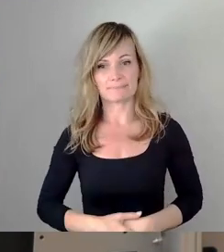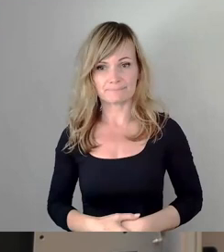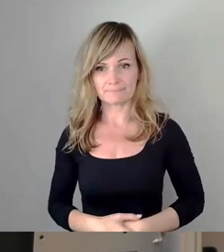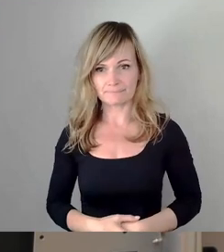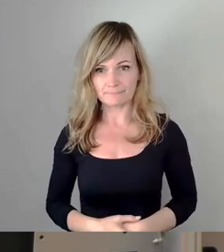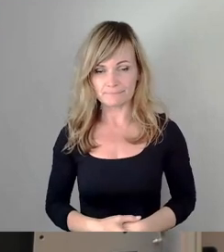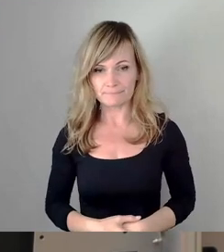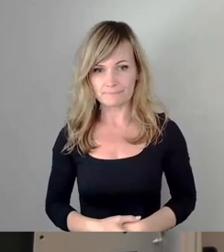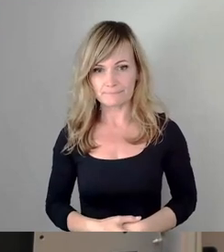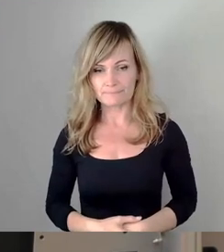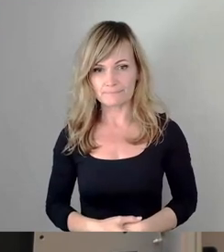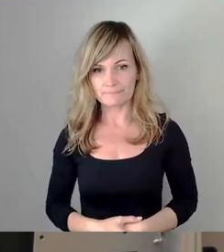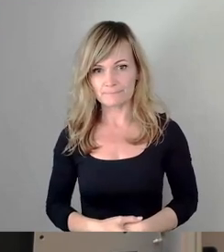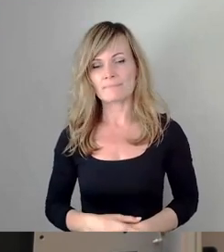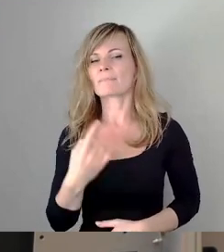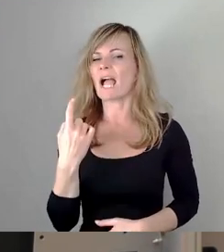Eigenes Gleisbett, lieber Johannes.